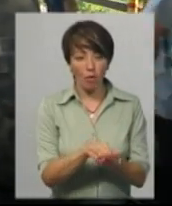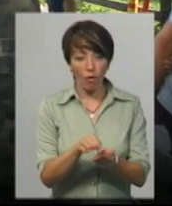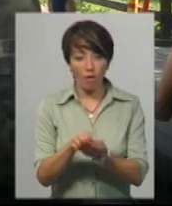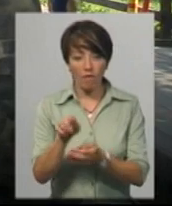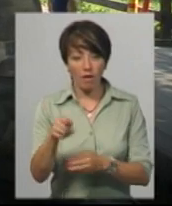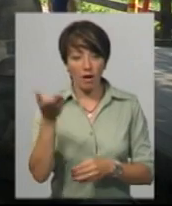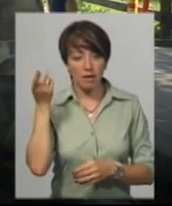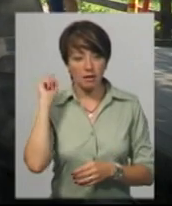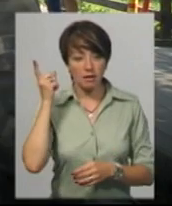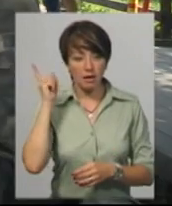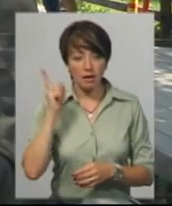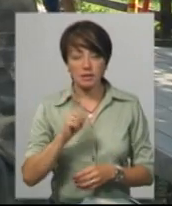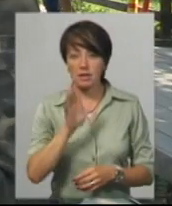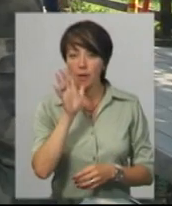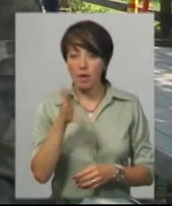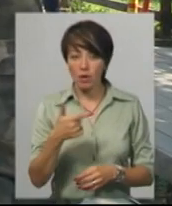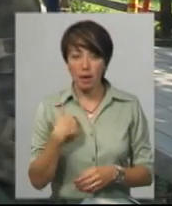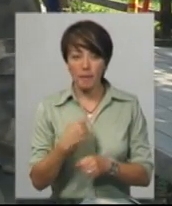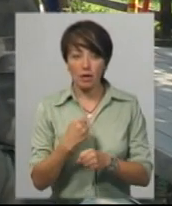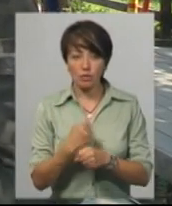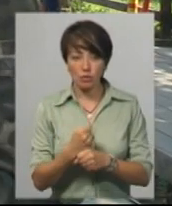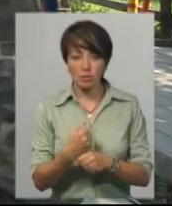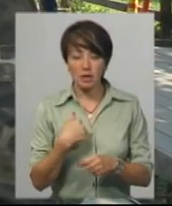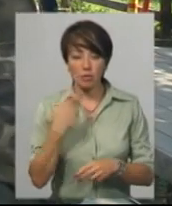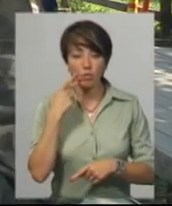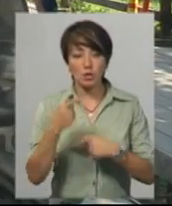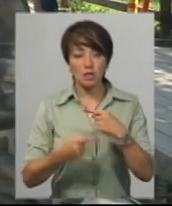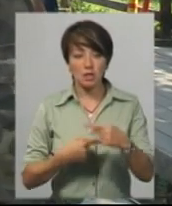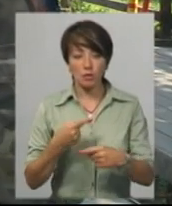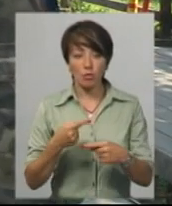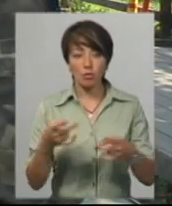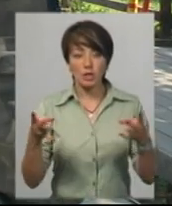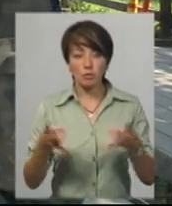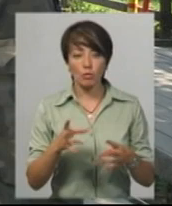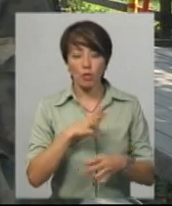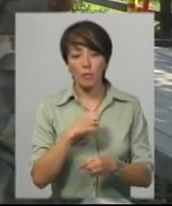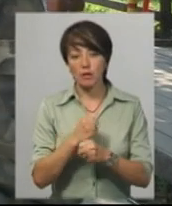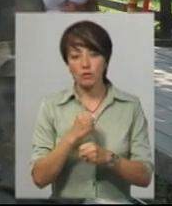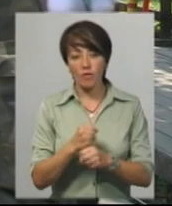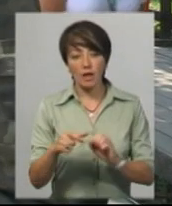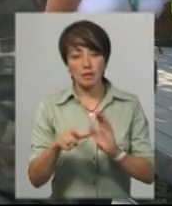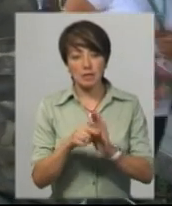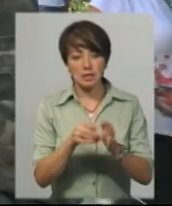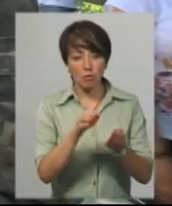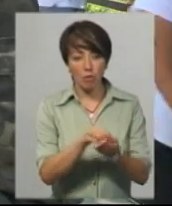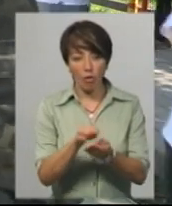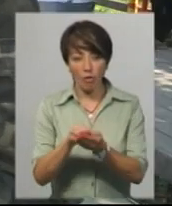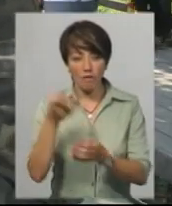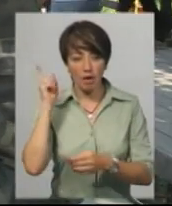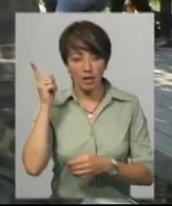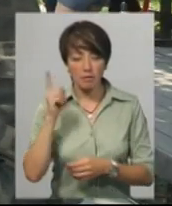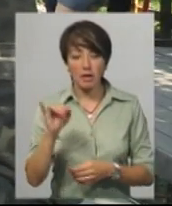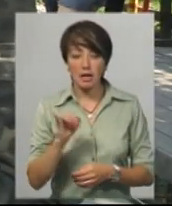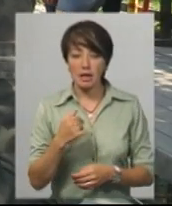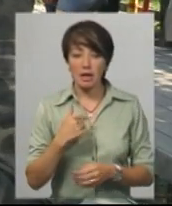Тому що за п'ять років, що я працюю з Лариса Ванюною, мені постійно було працювати із похованнями. І